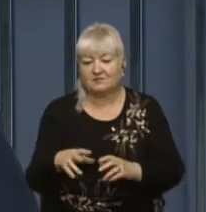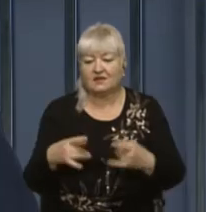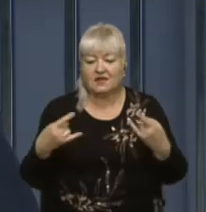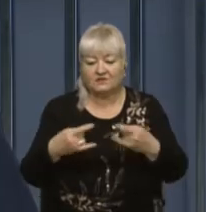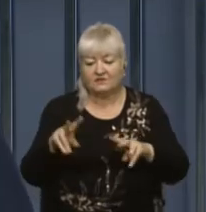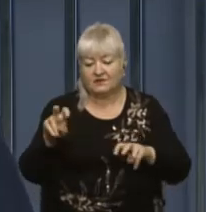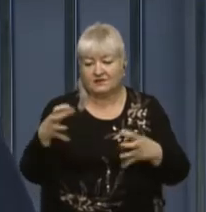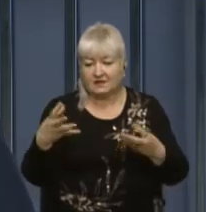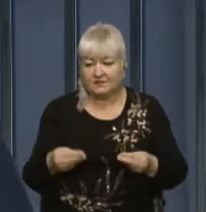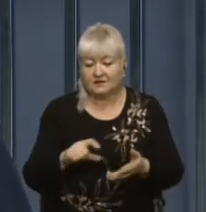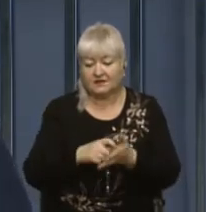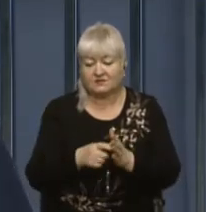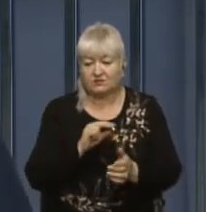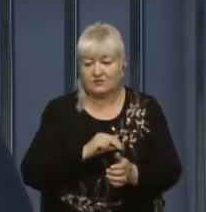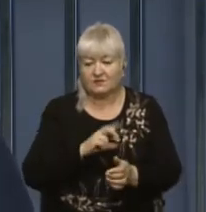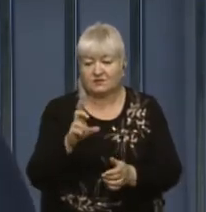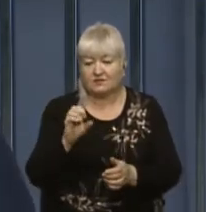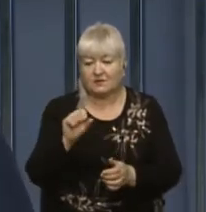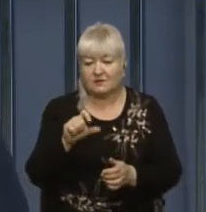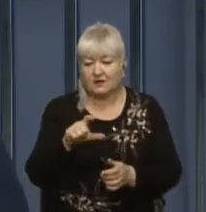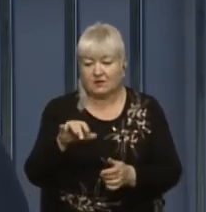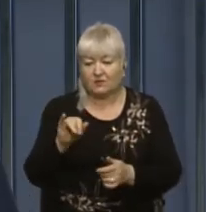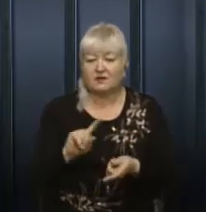перегляд!